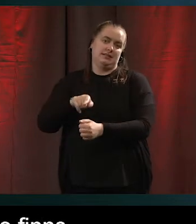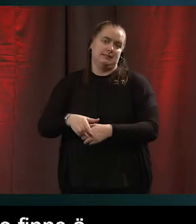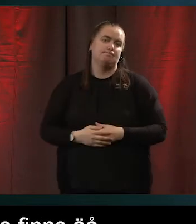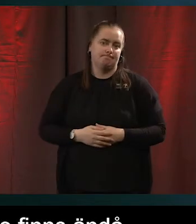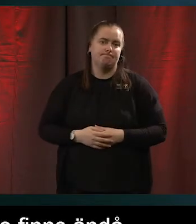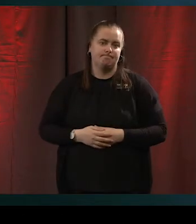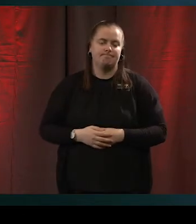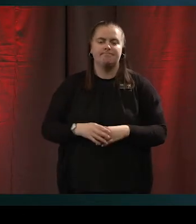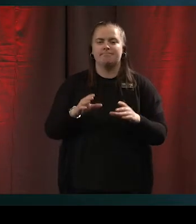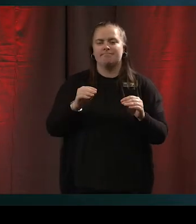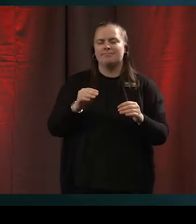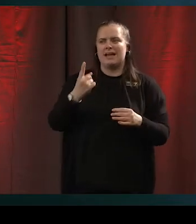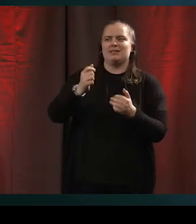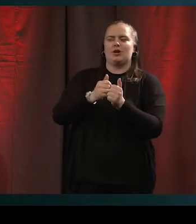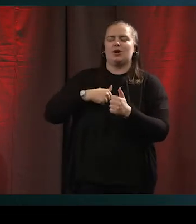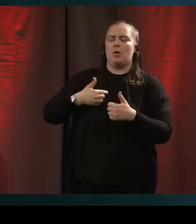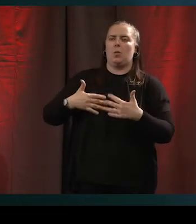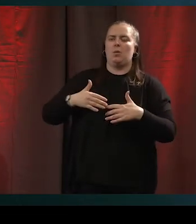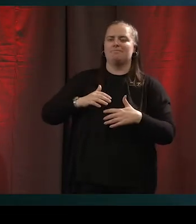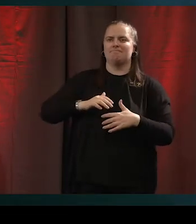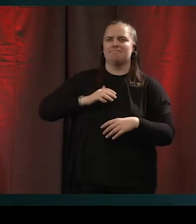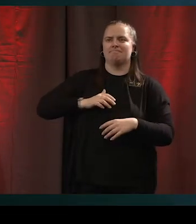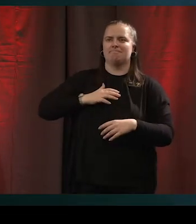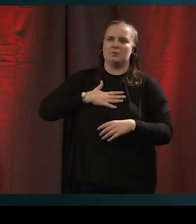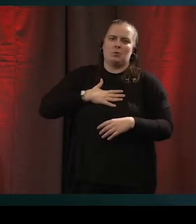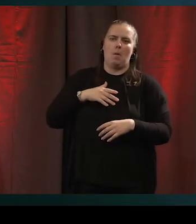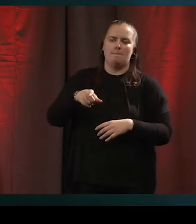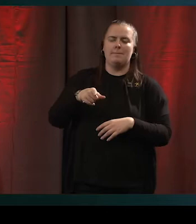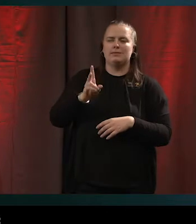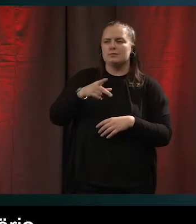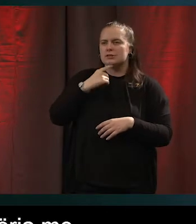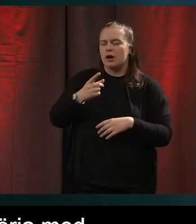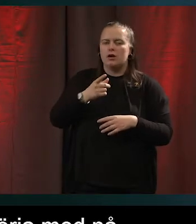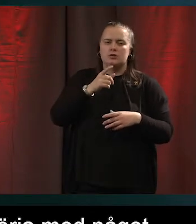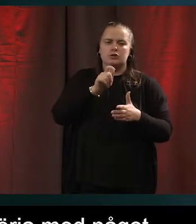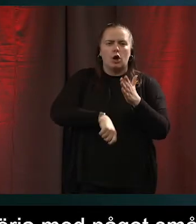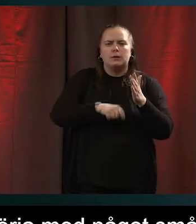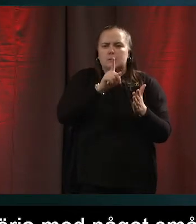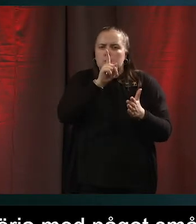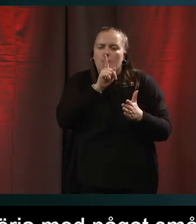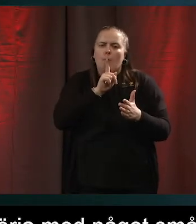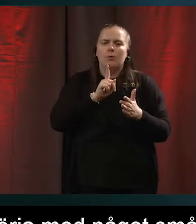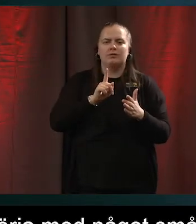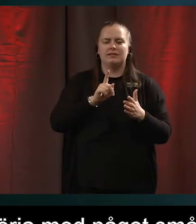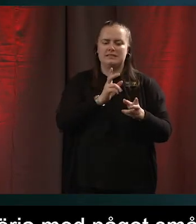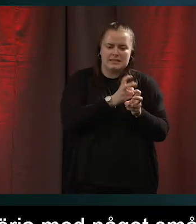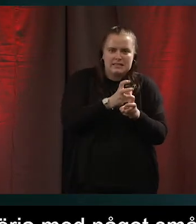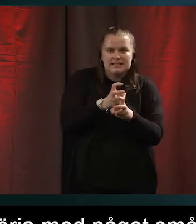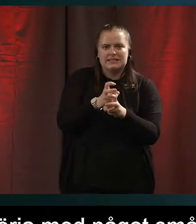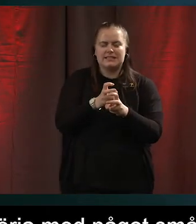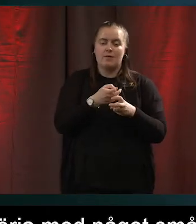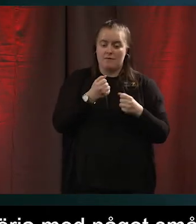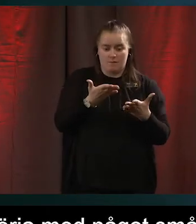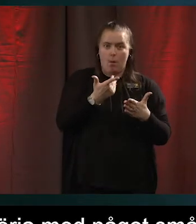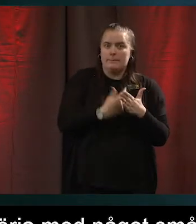som jag tyckte extra mycket om här handlar ju om det här att börja med något smått. Alltså att man får iterera. Man får testa. Man får misslyckas.